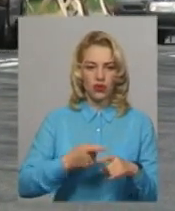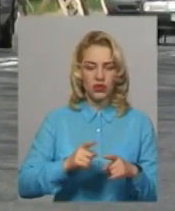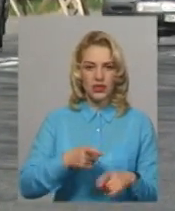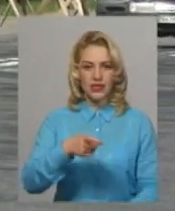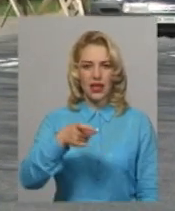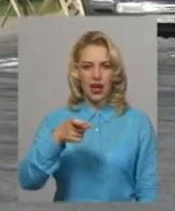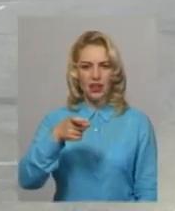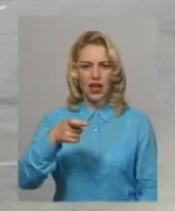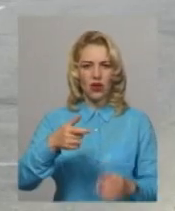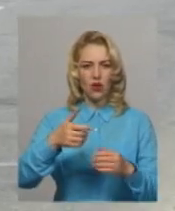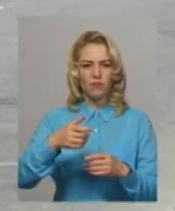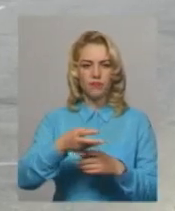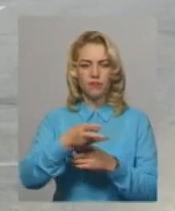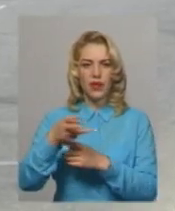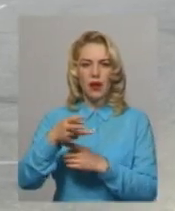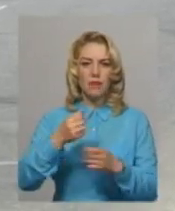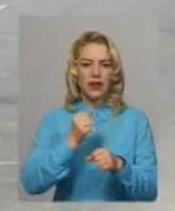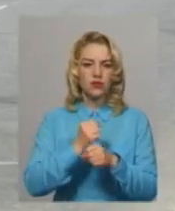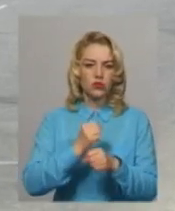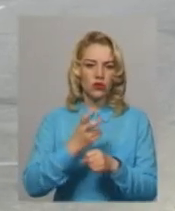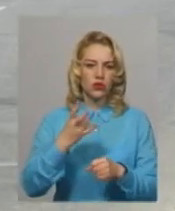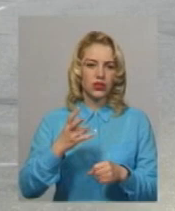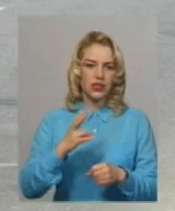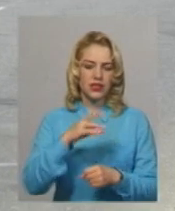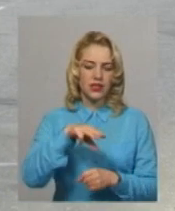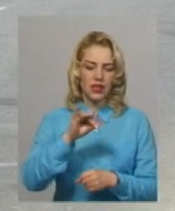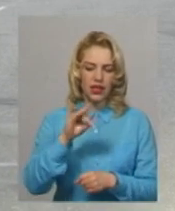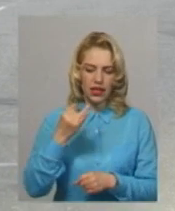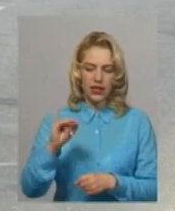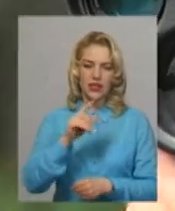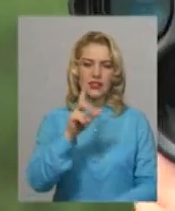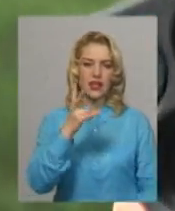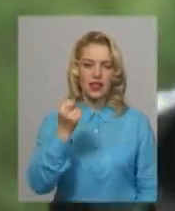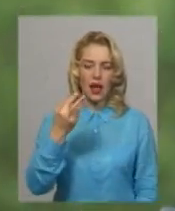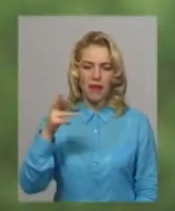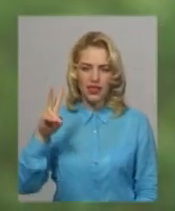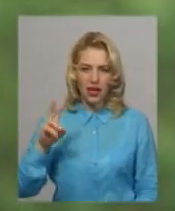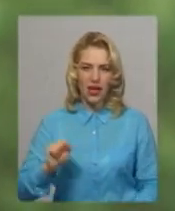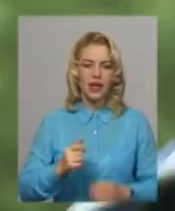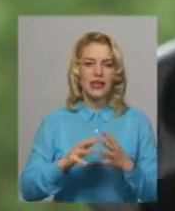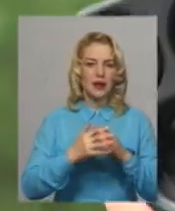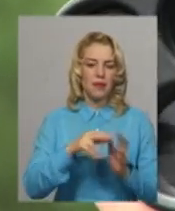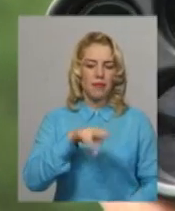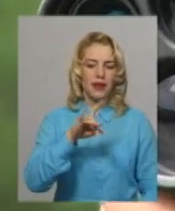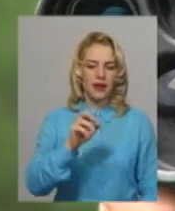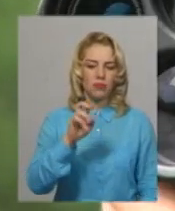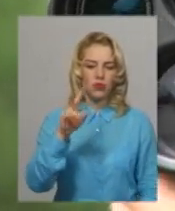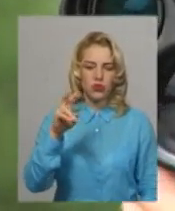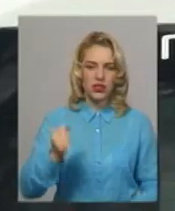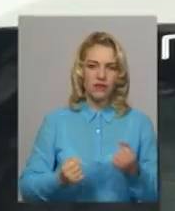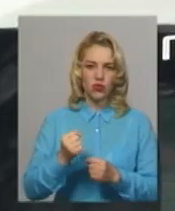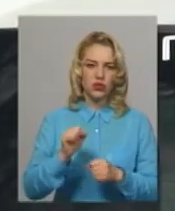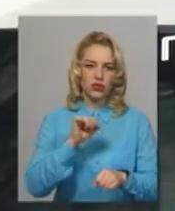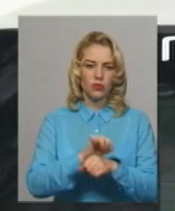радаром працюють на трасі М-12. Стрий Знаменка у населеному пункті Прибузьке. Водій автомобіля Деолано, з котрого зупинили за перевищення